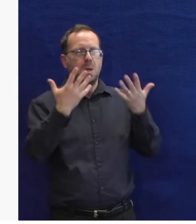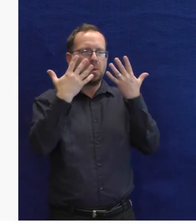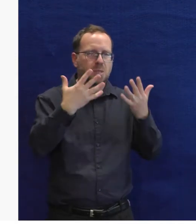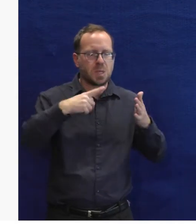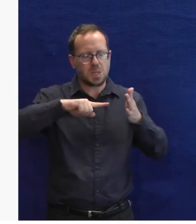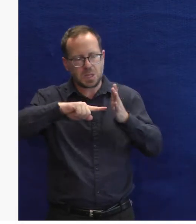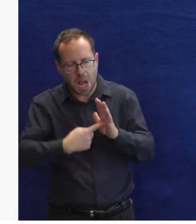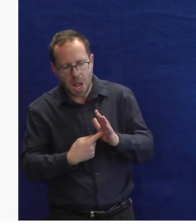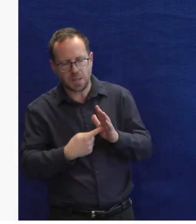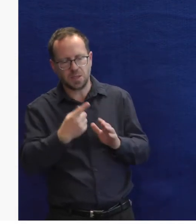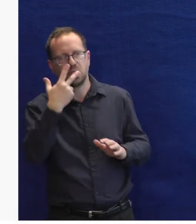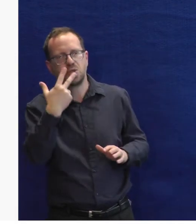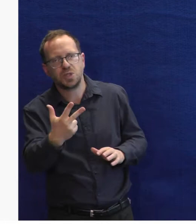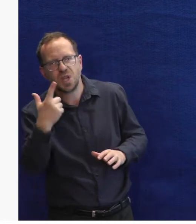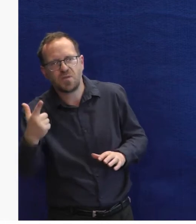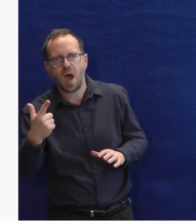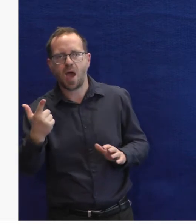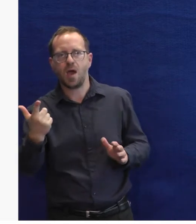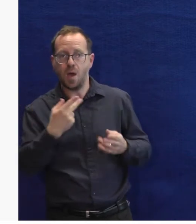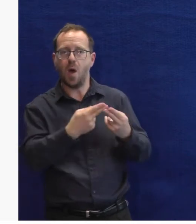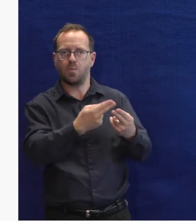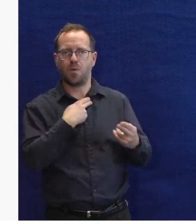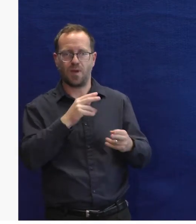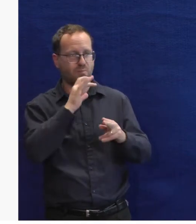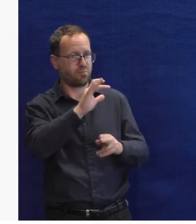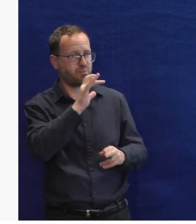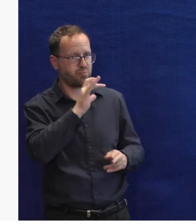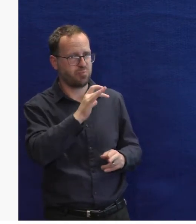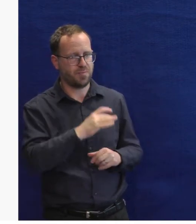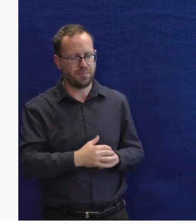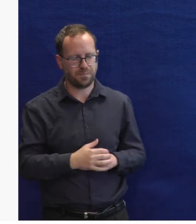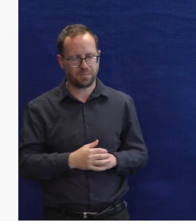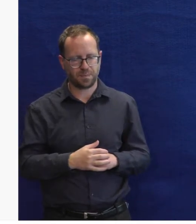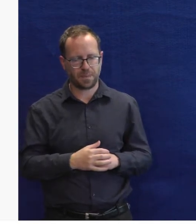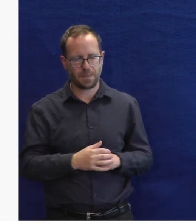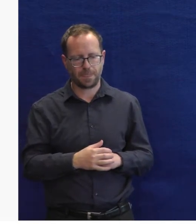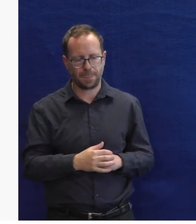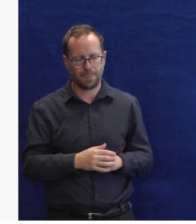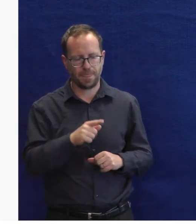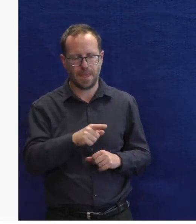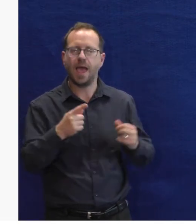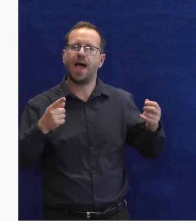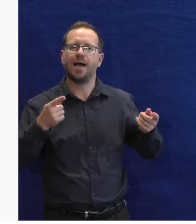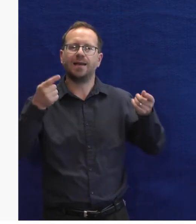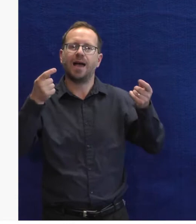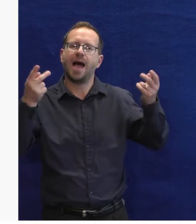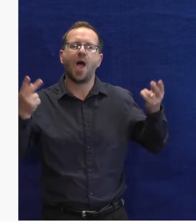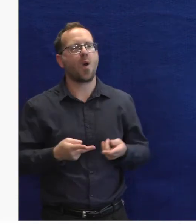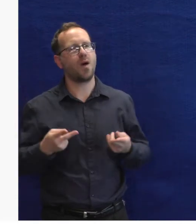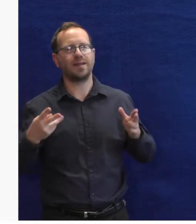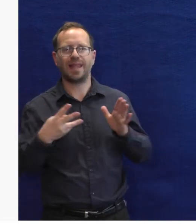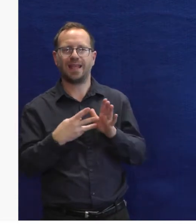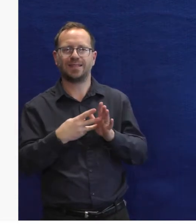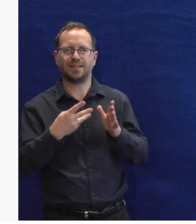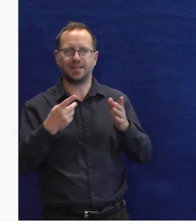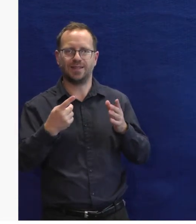odpověď slovně a zároveň se otvírá dialog. Je to zatím náš zase takový, jak se říká, proof of